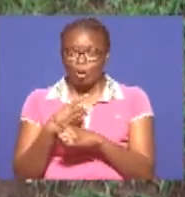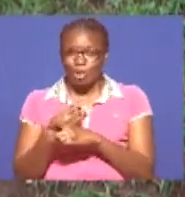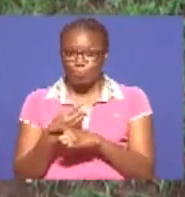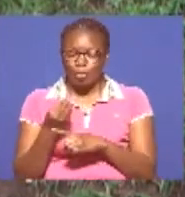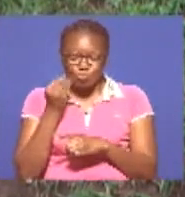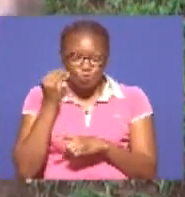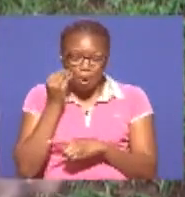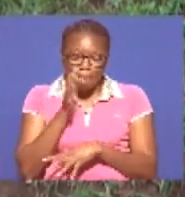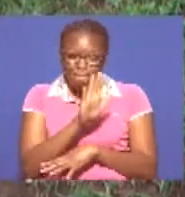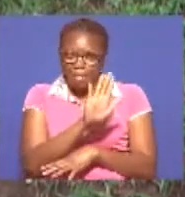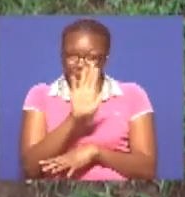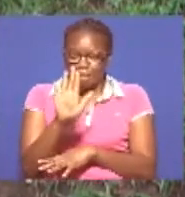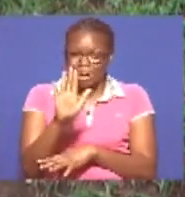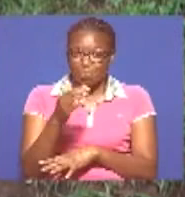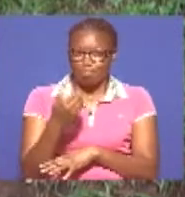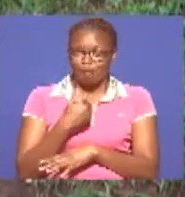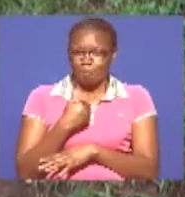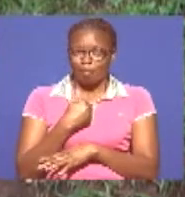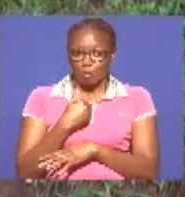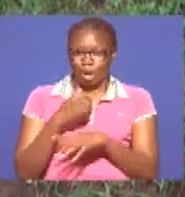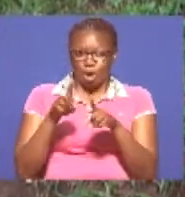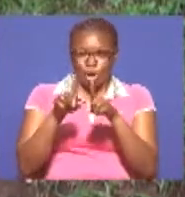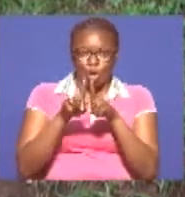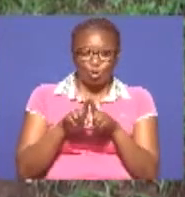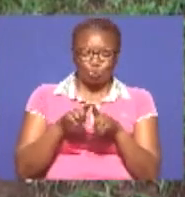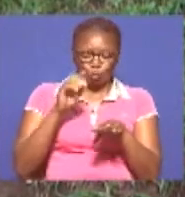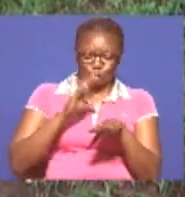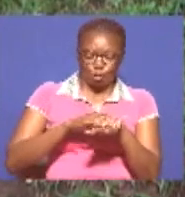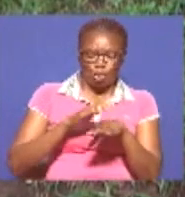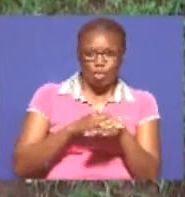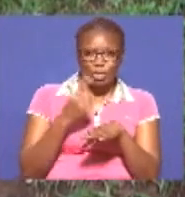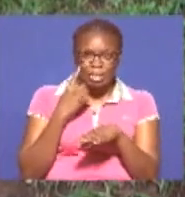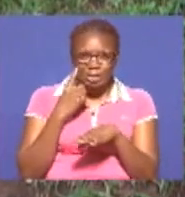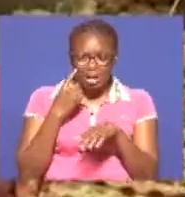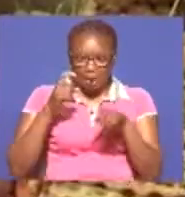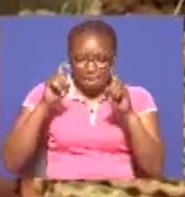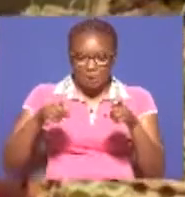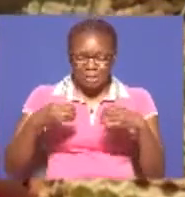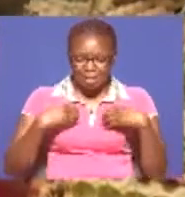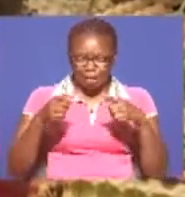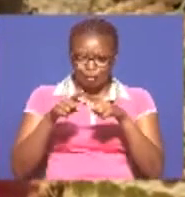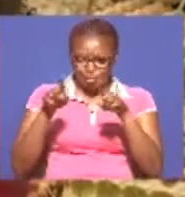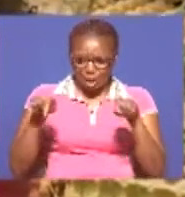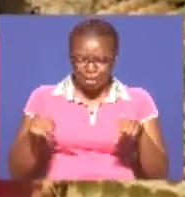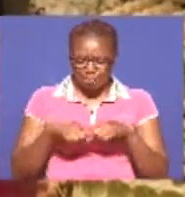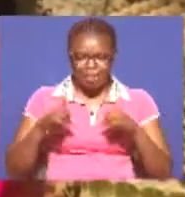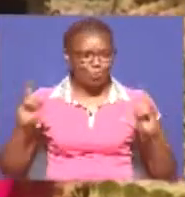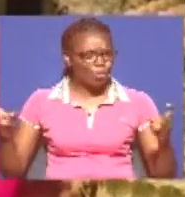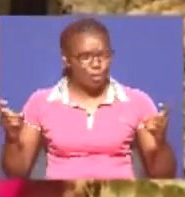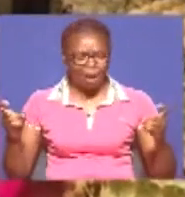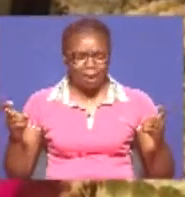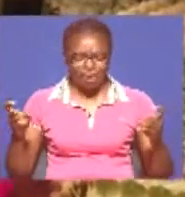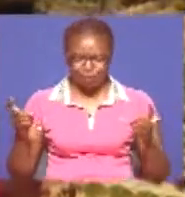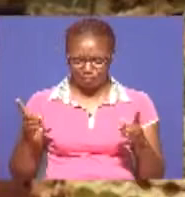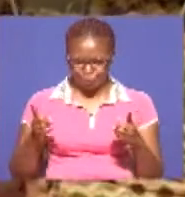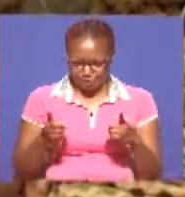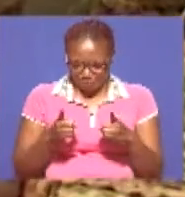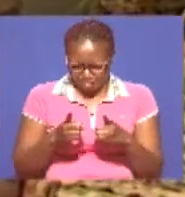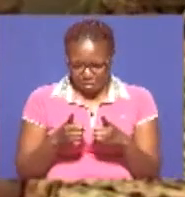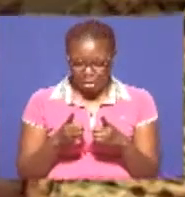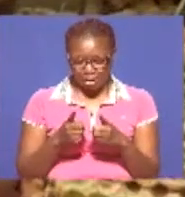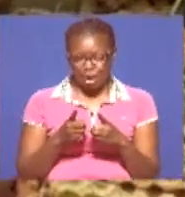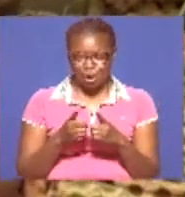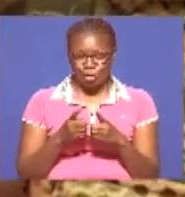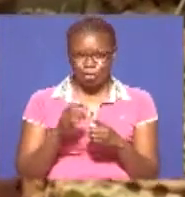kwa mboma zao Na cricket, uzuri wake hakuna space kuba inataka Space kidogo sana